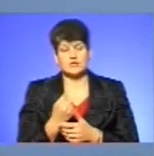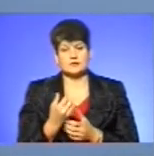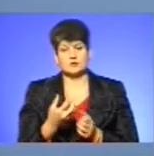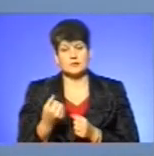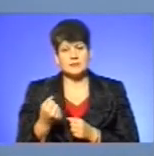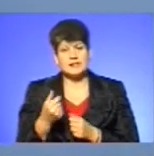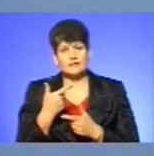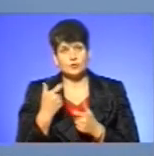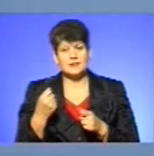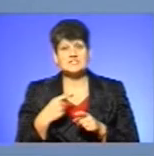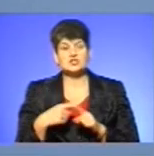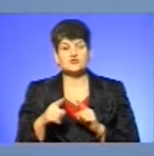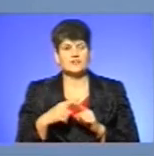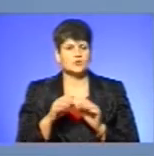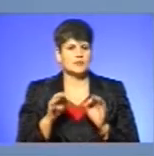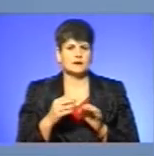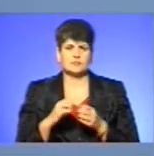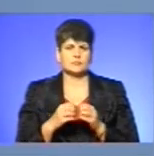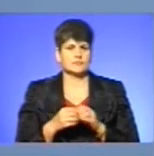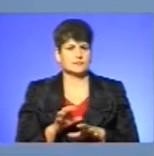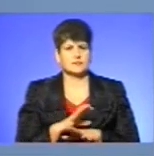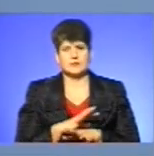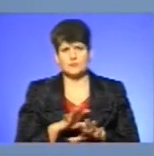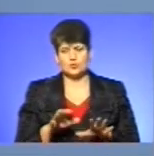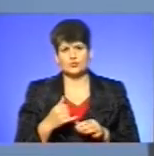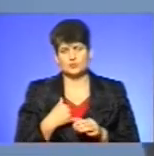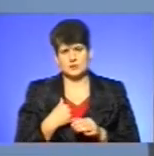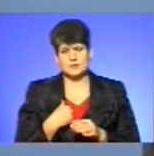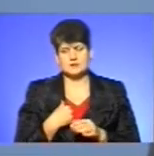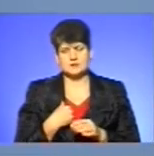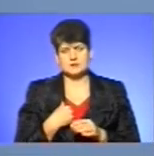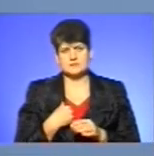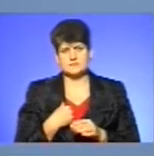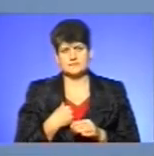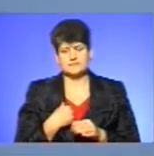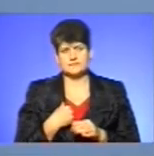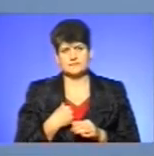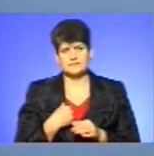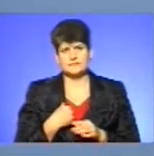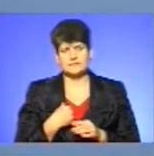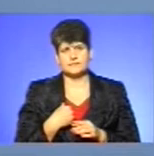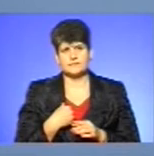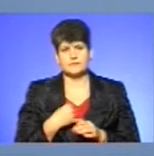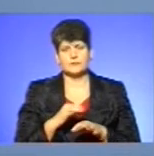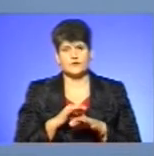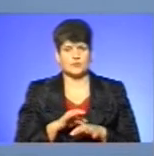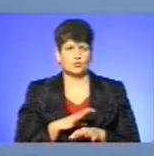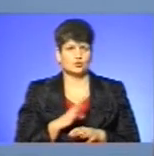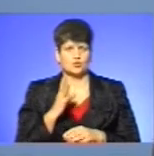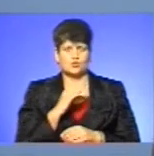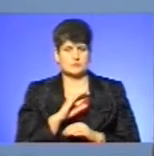швидко, ніяких перепон не було. У нас таке пройшло успішно, таке